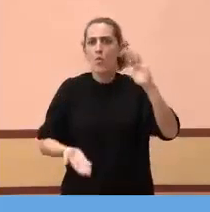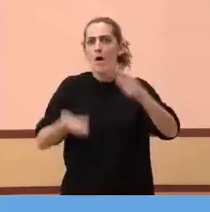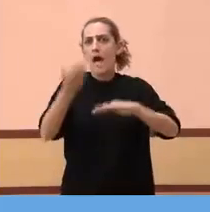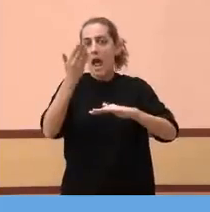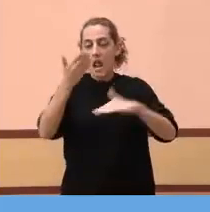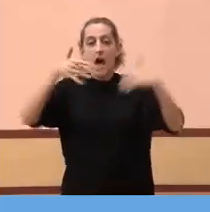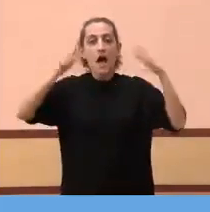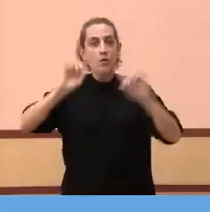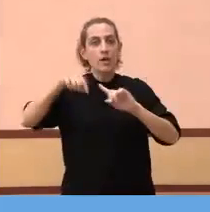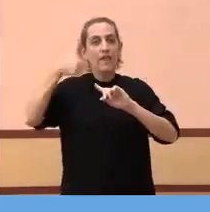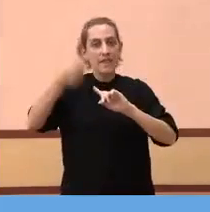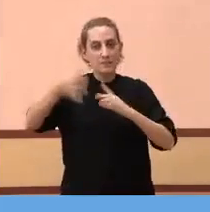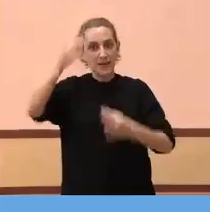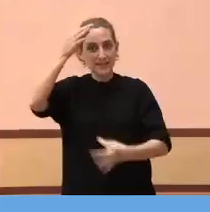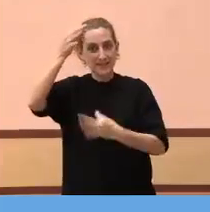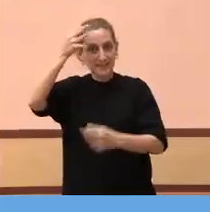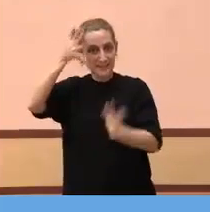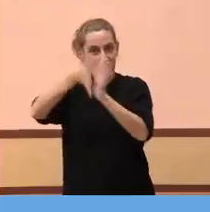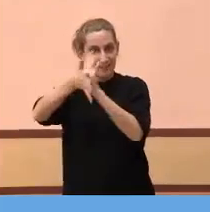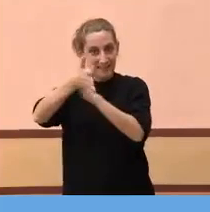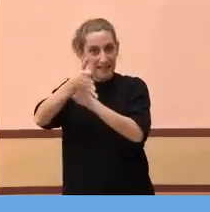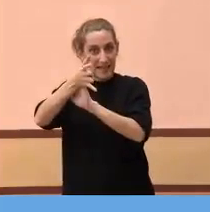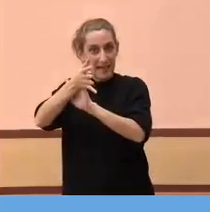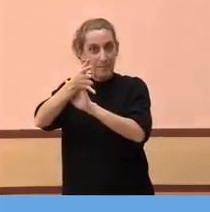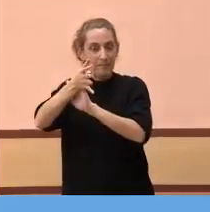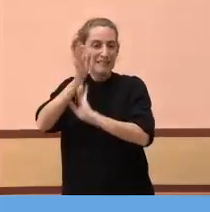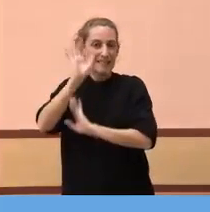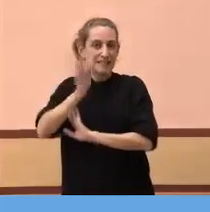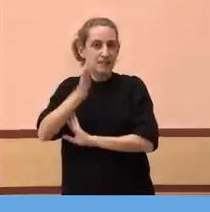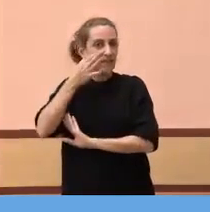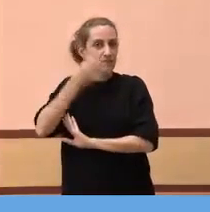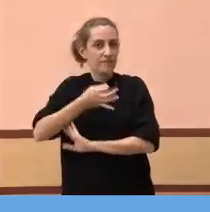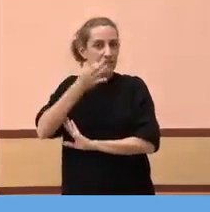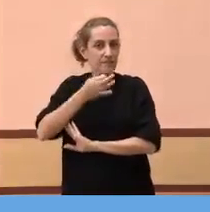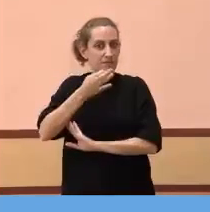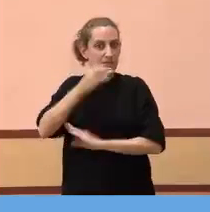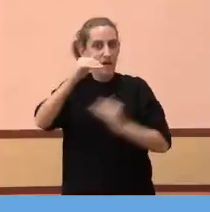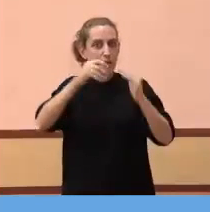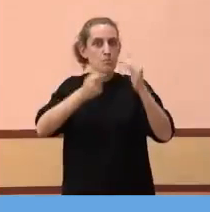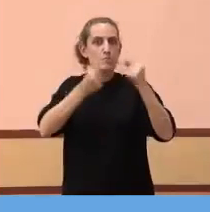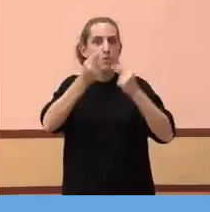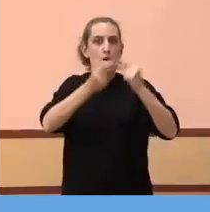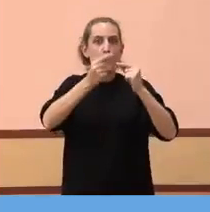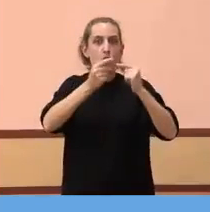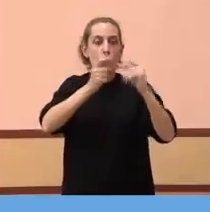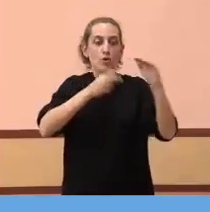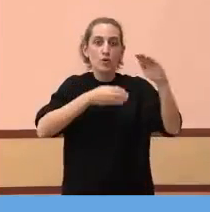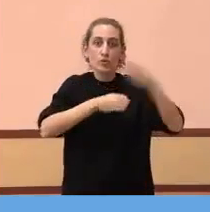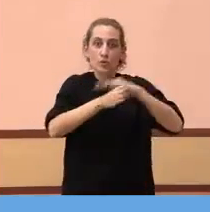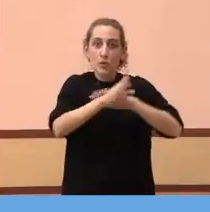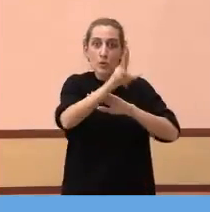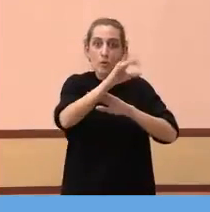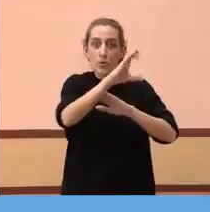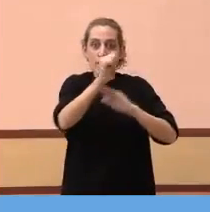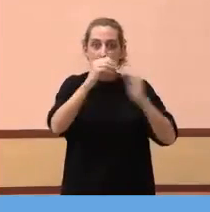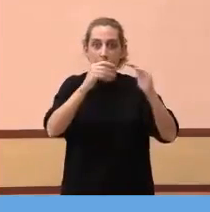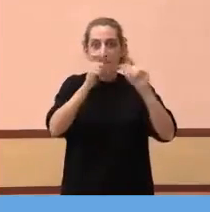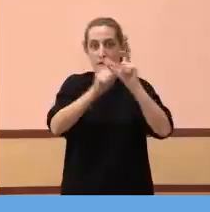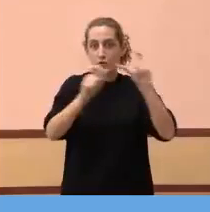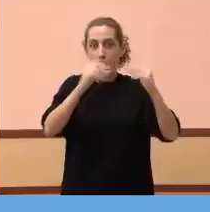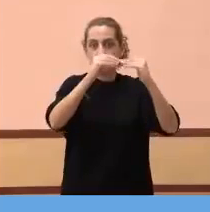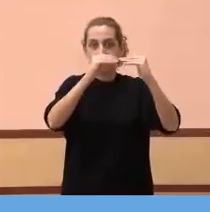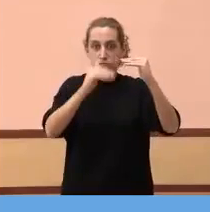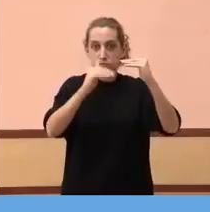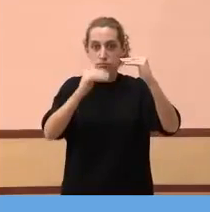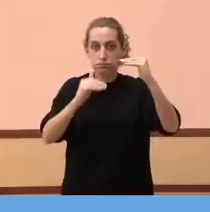ja ho detallarem. Estem baixant, és cert, en termes d'infecció, en termes de persones infectades, però encara tenim moltes persones